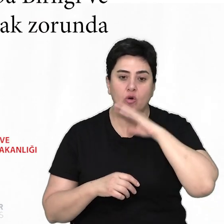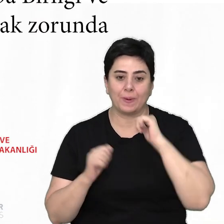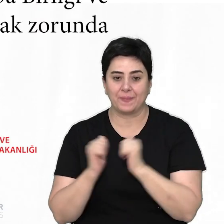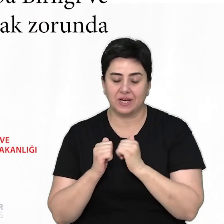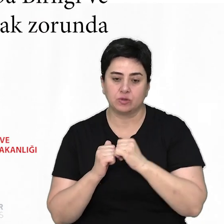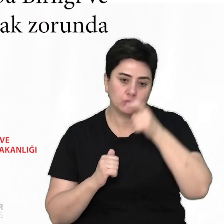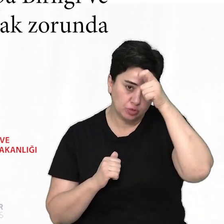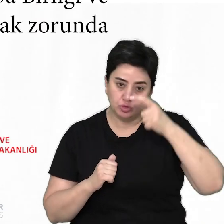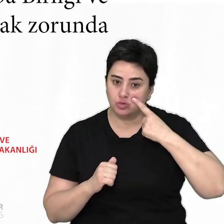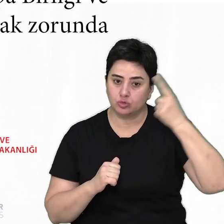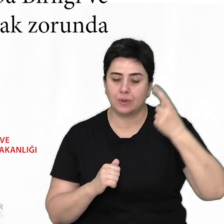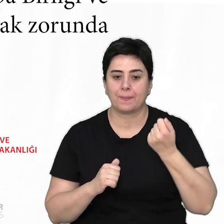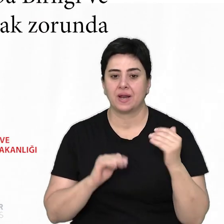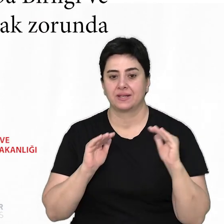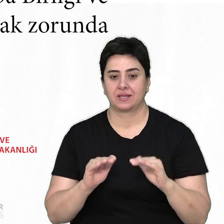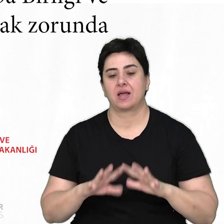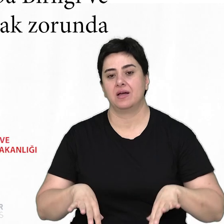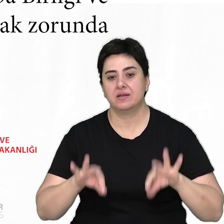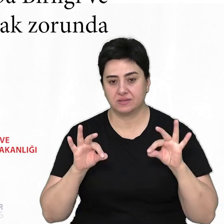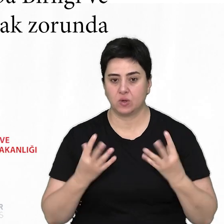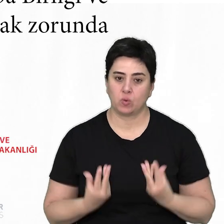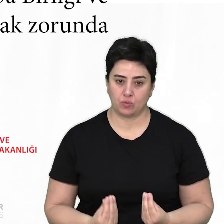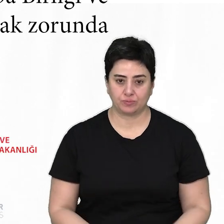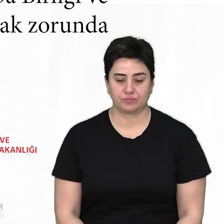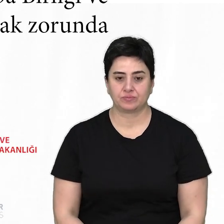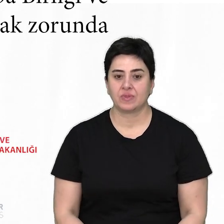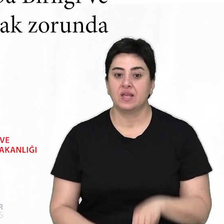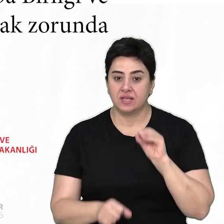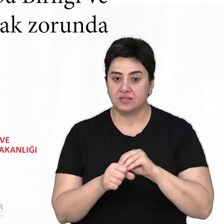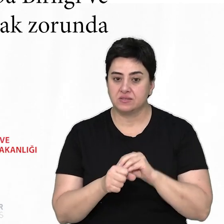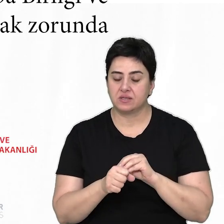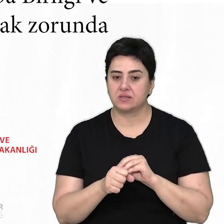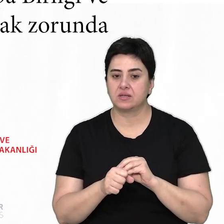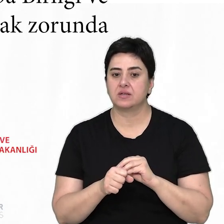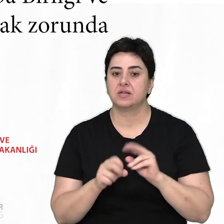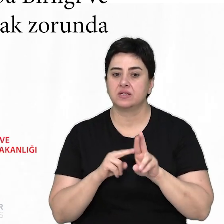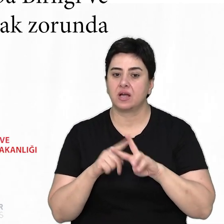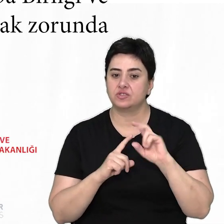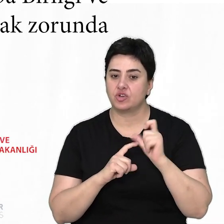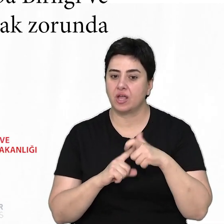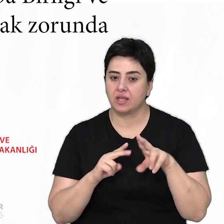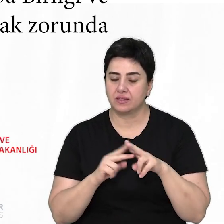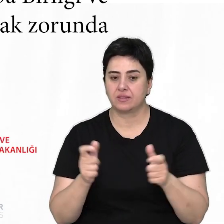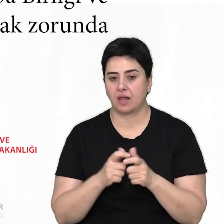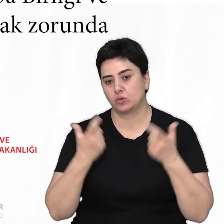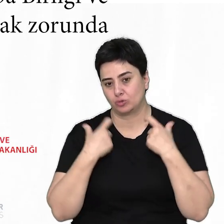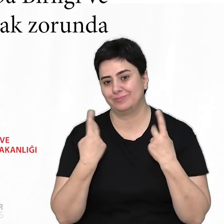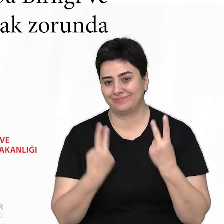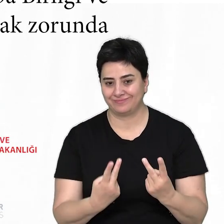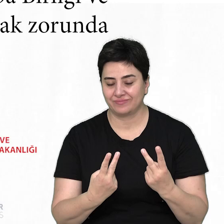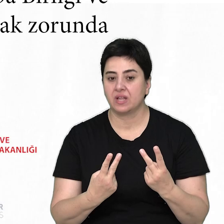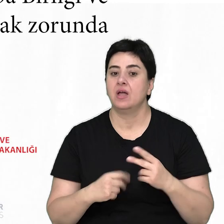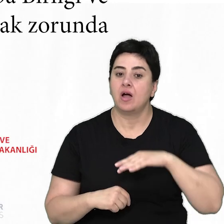Türkiye Cumhuriyeti'nin maddi desteğiyle hazırlanmıştır. İçerik tamamıyla Kaçet Derneği'nin sorumluluğu altındadır